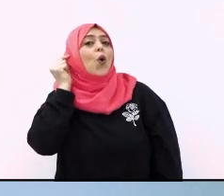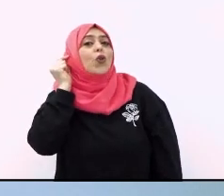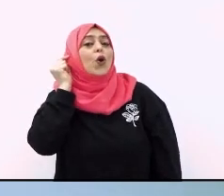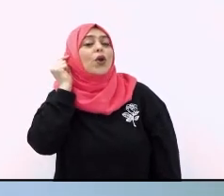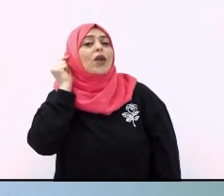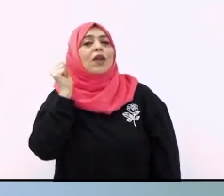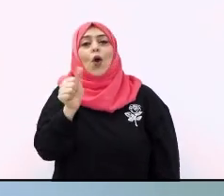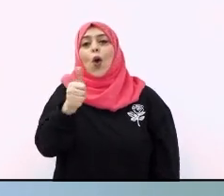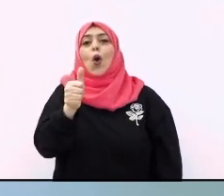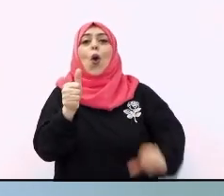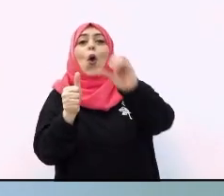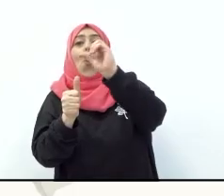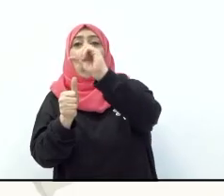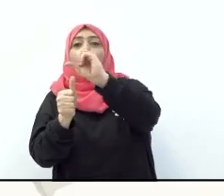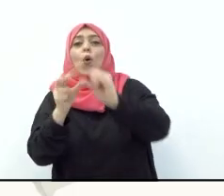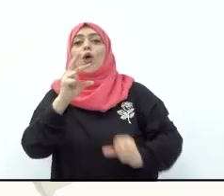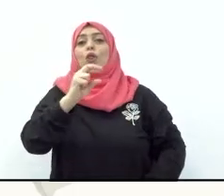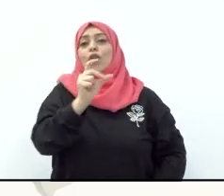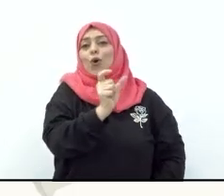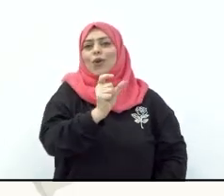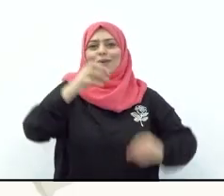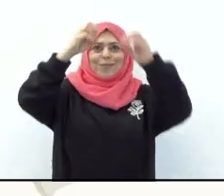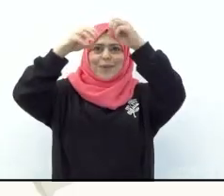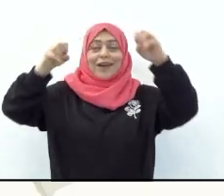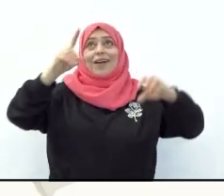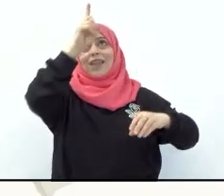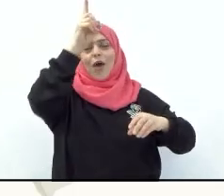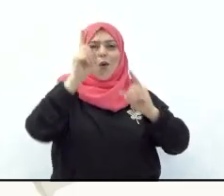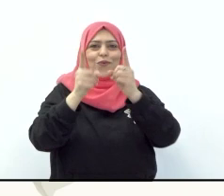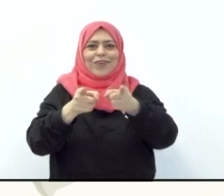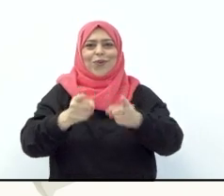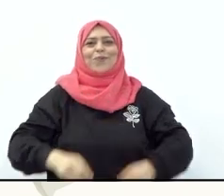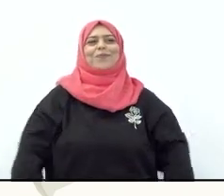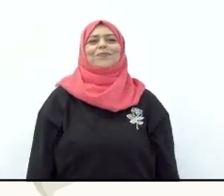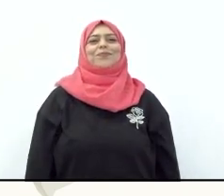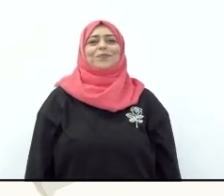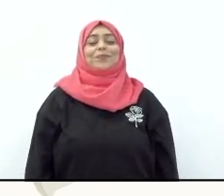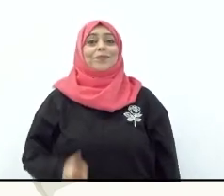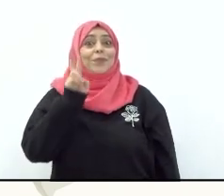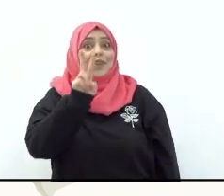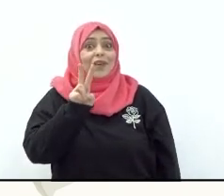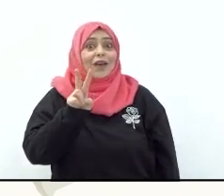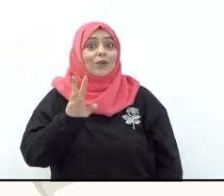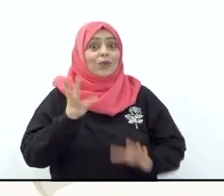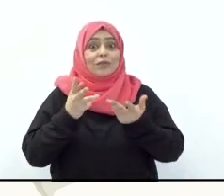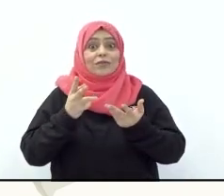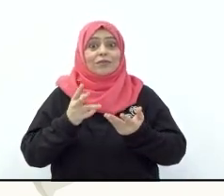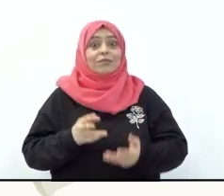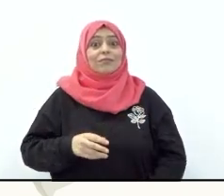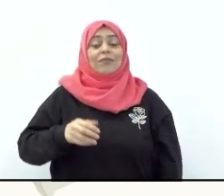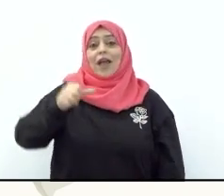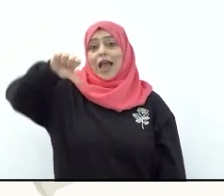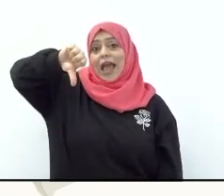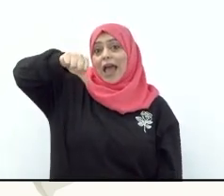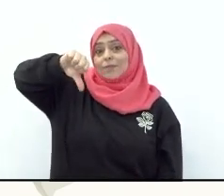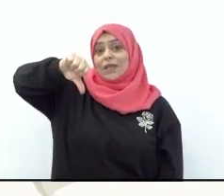أذن بارك الله فيكم انتبهوا ماذا يحدر؟ لماذا نزلت الهمزة